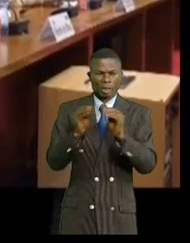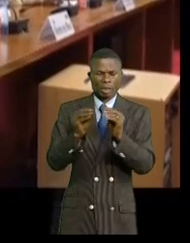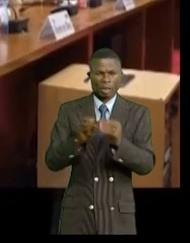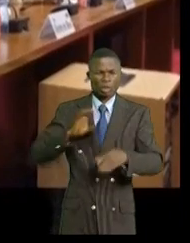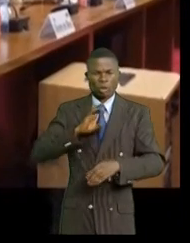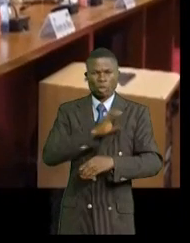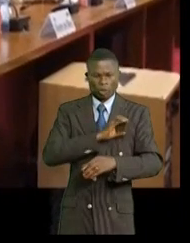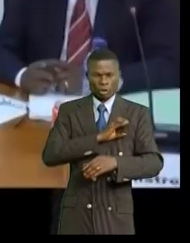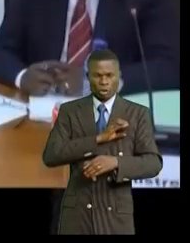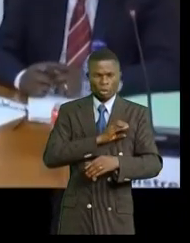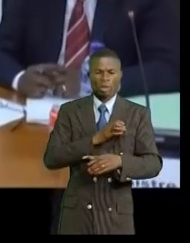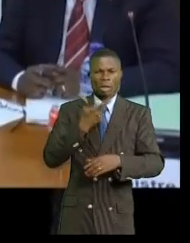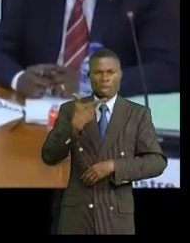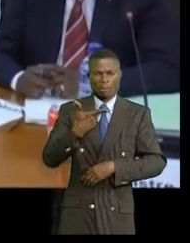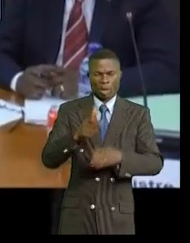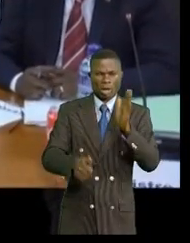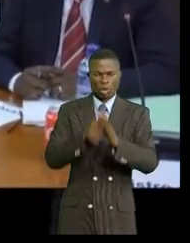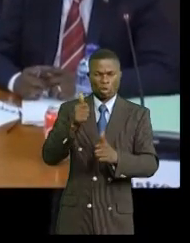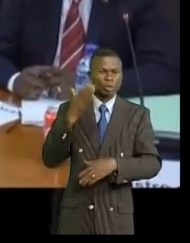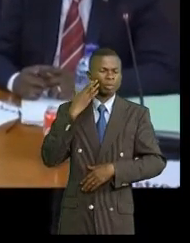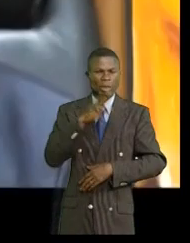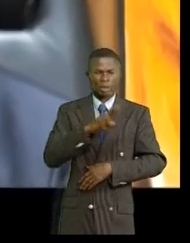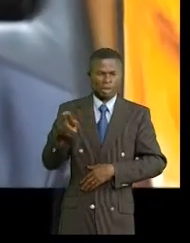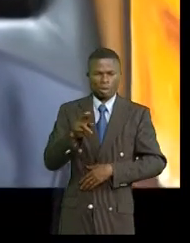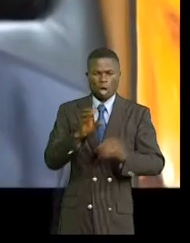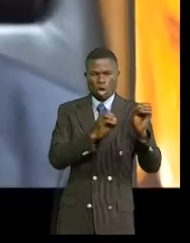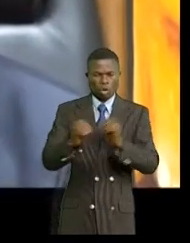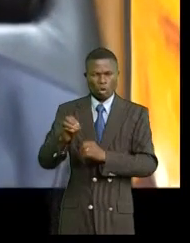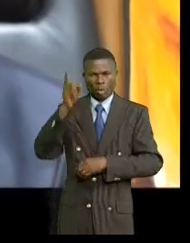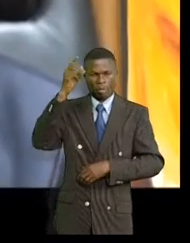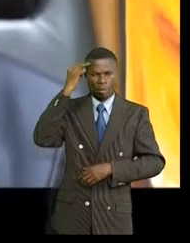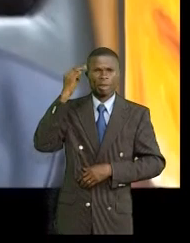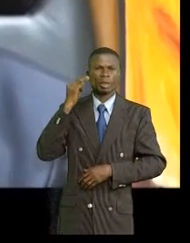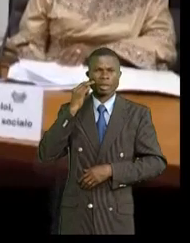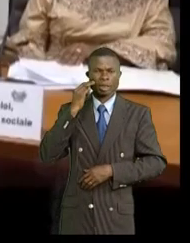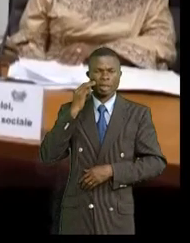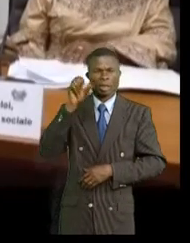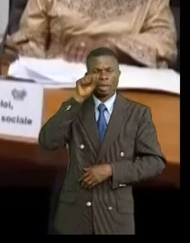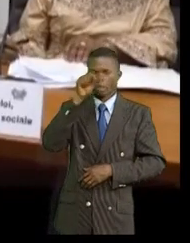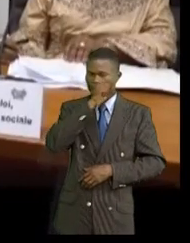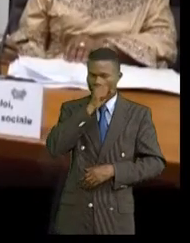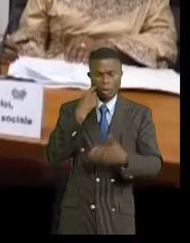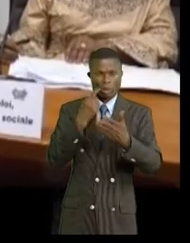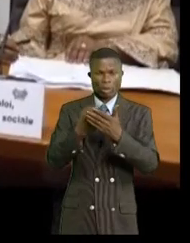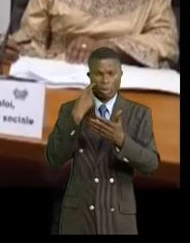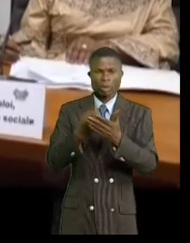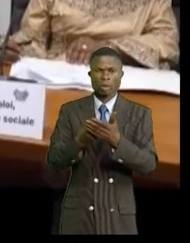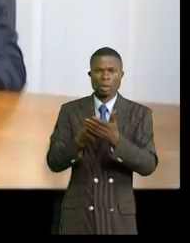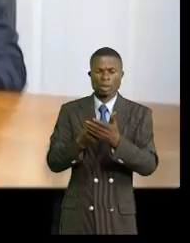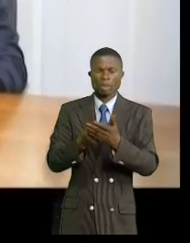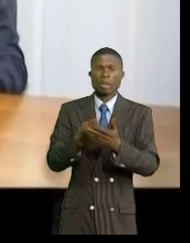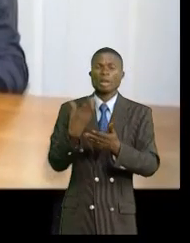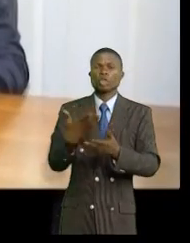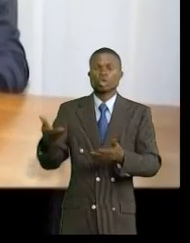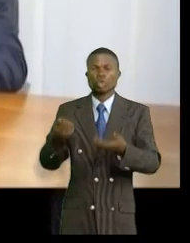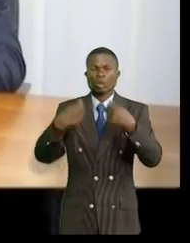comité des conjonctures de ce mardi 11 mai, présidée par le Premier ministre Jean-Michel Samalou Kondé-Kengé, a constaté d'une part la hausse des prix